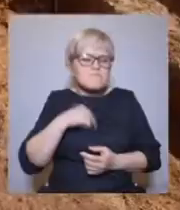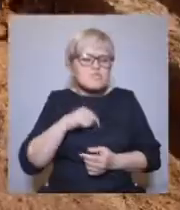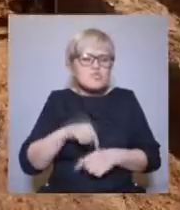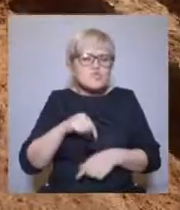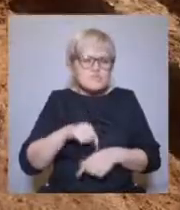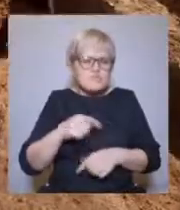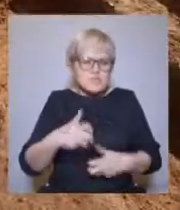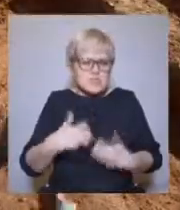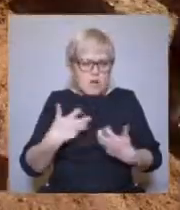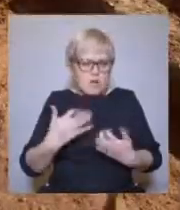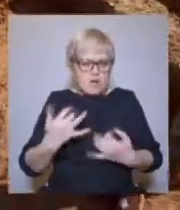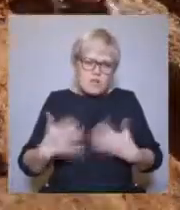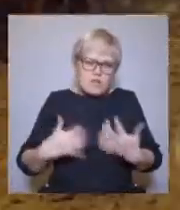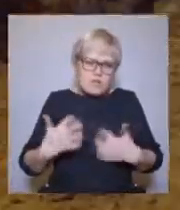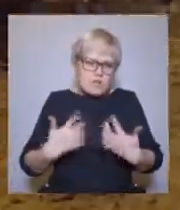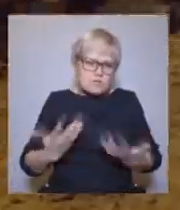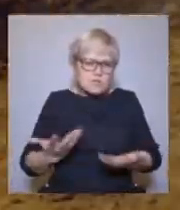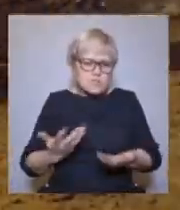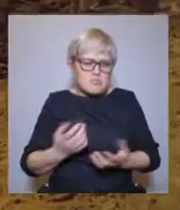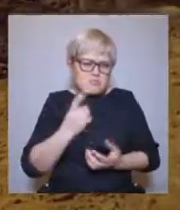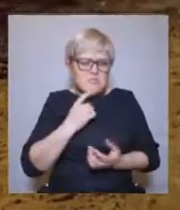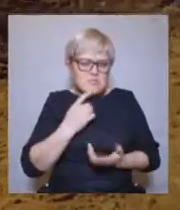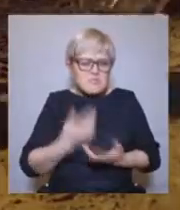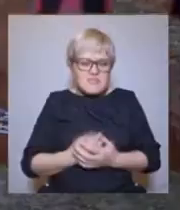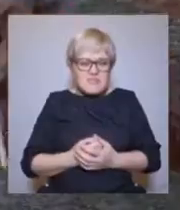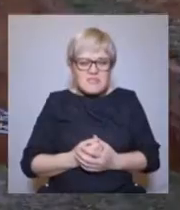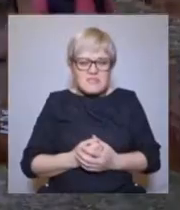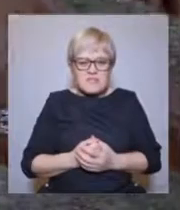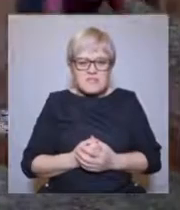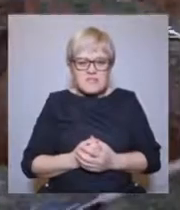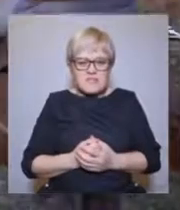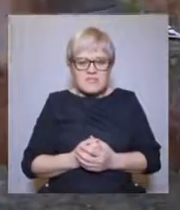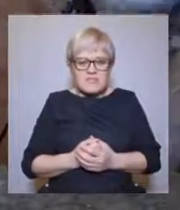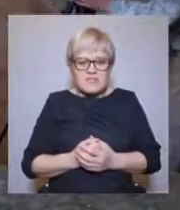трудиться от зари до зари, пока позволяет солнце.